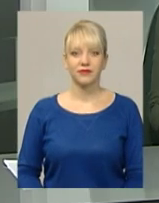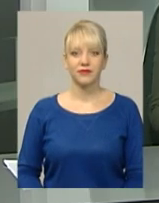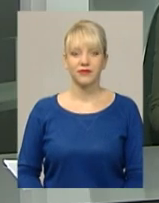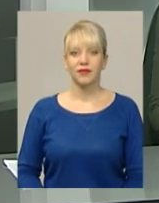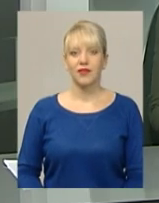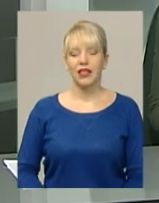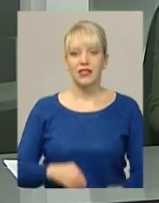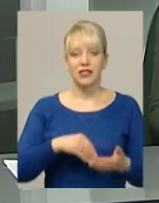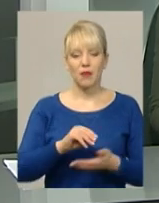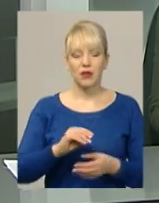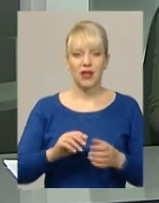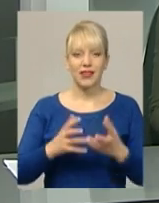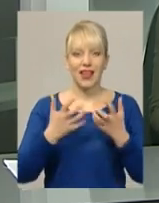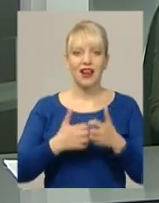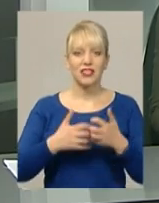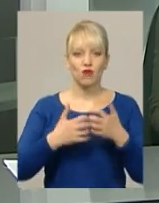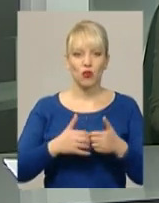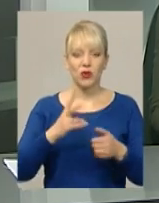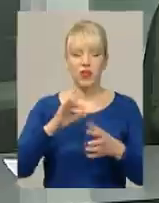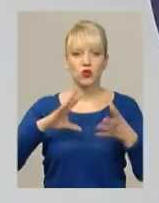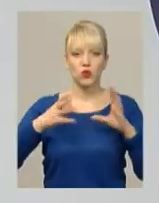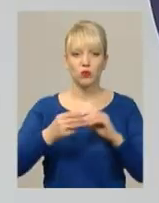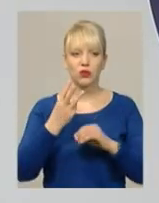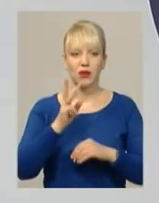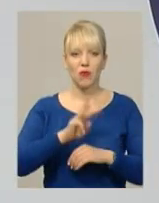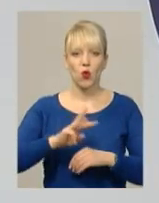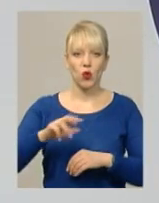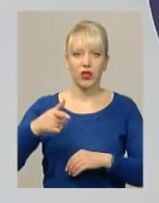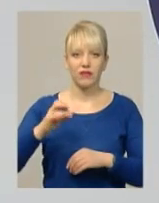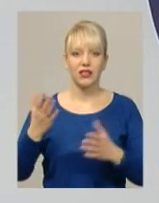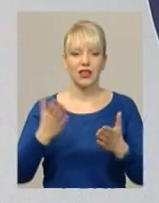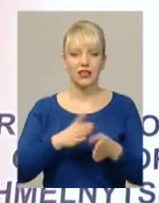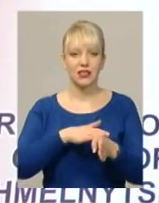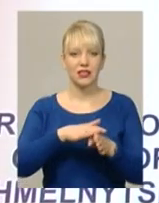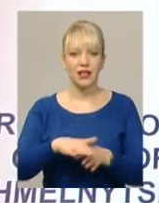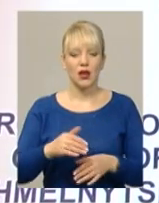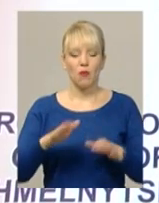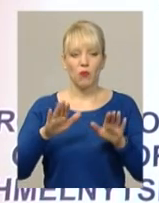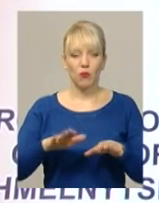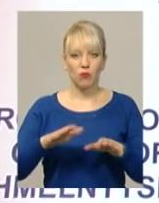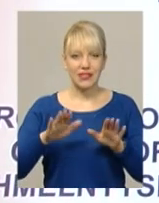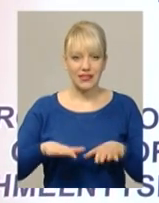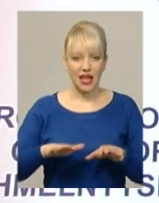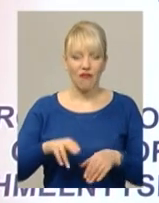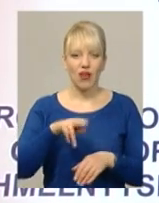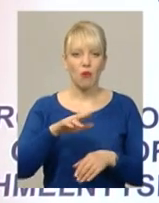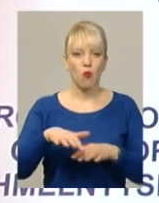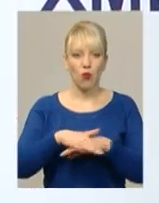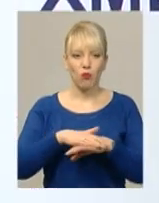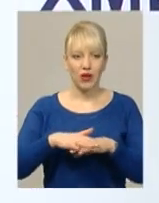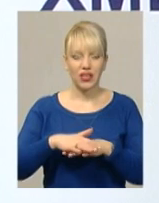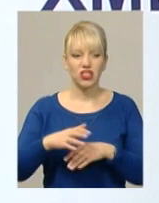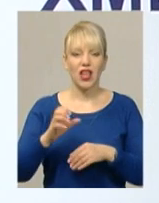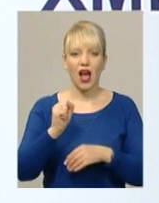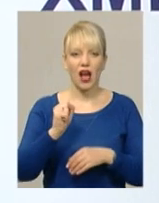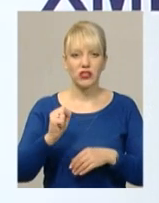Закупівлю трансформаторів на суму більше трьох мільйонів гривень, яку здійснила одне з місцевих публічних акціонерних товариств, визнали